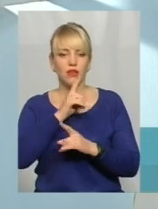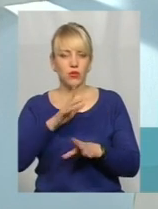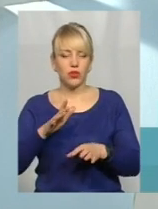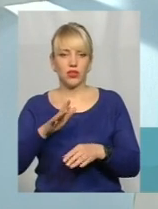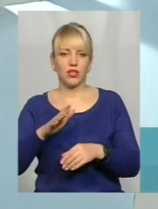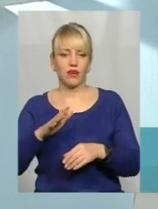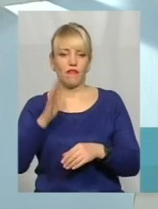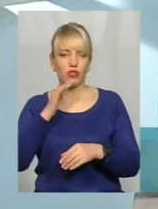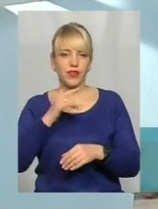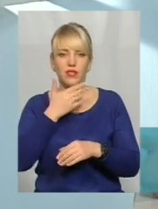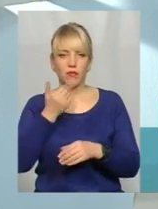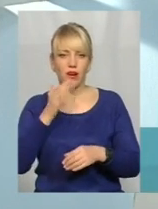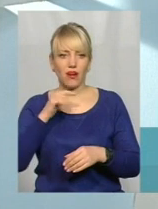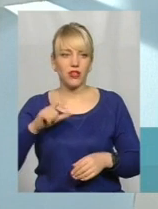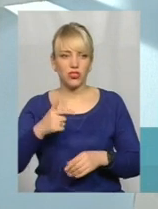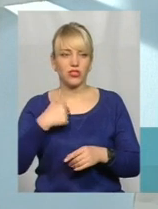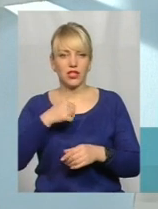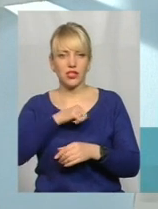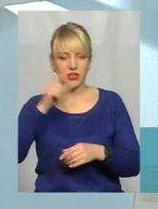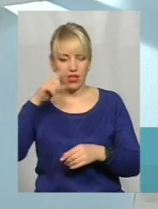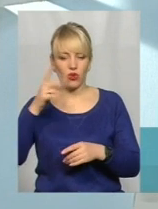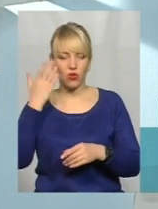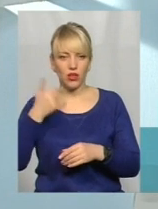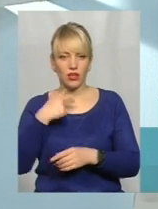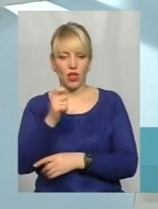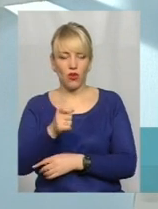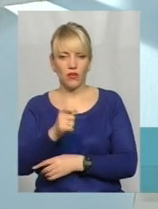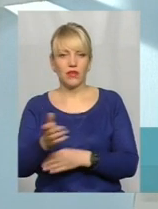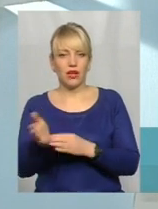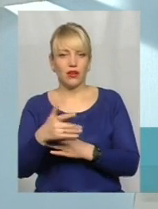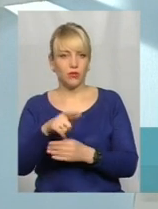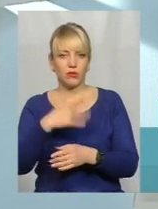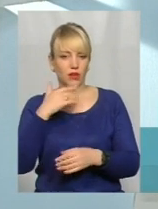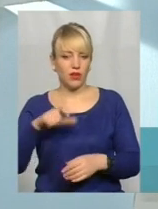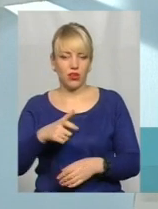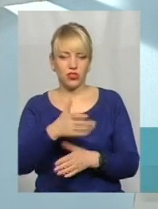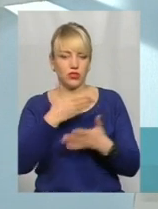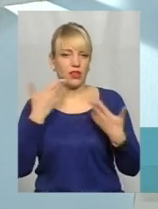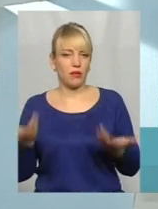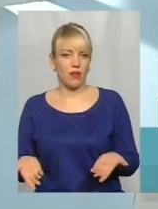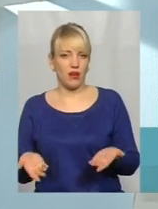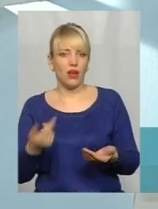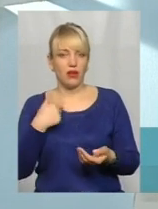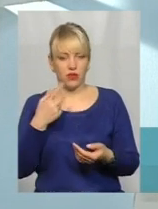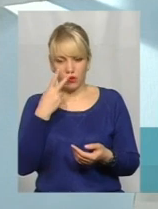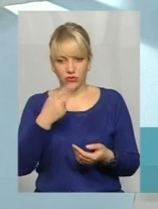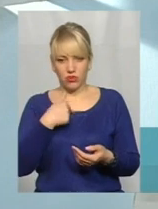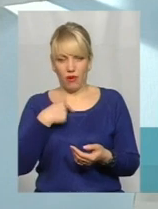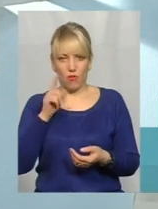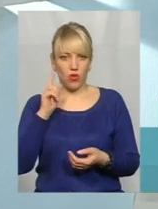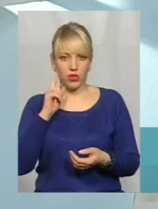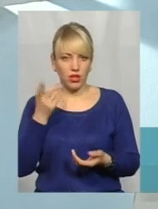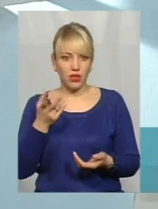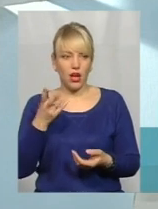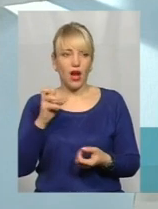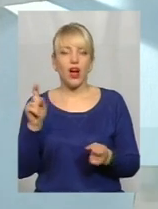по собі знаю, що там, де я ловив риби, зараз вже немає цих річок. І я так дивлюся, ну, нібито ще молодий, якби, да, і